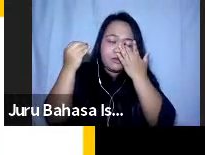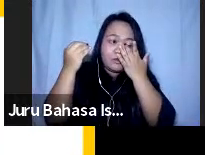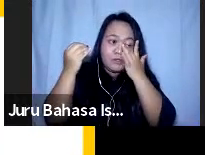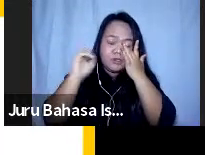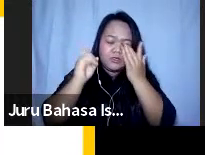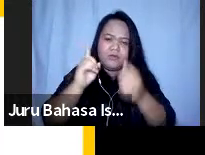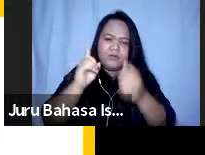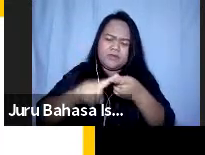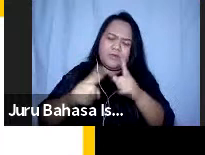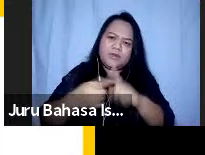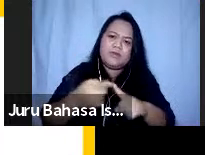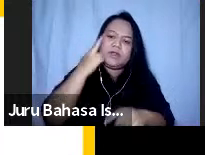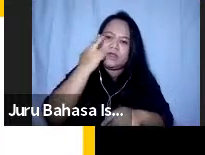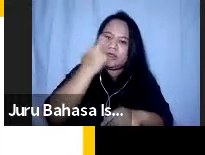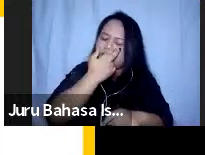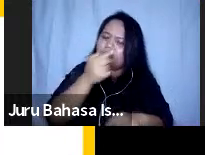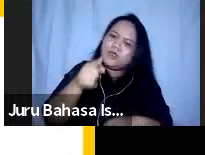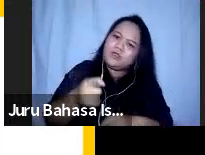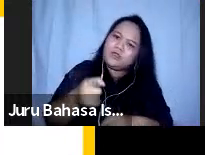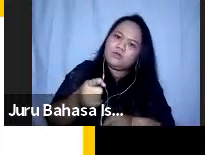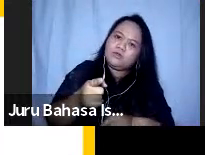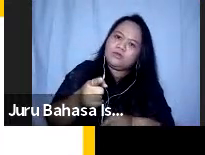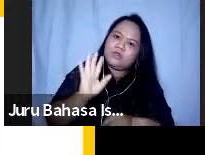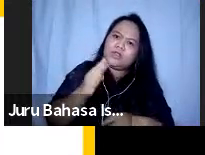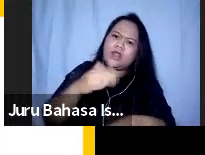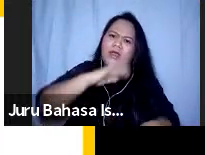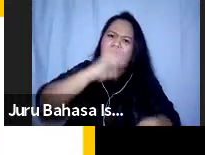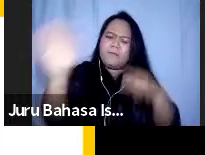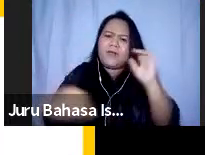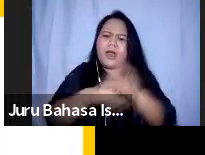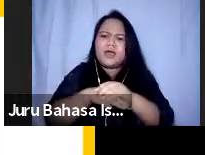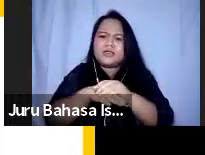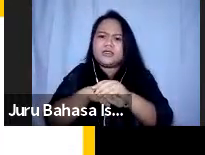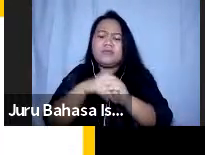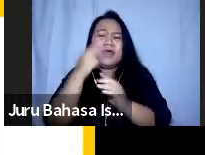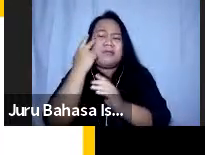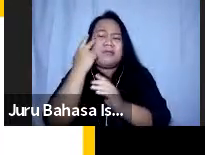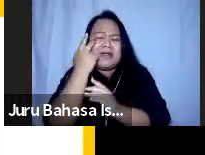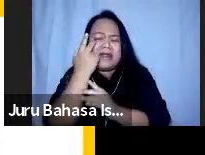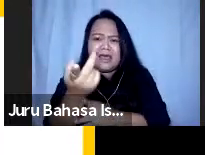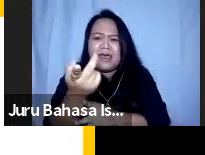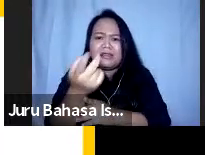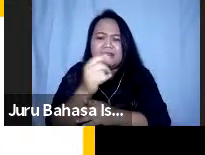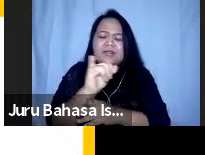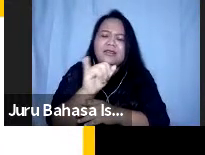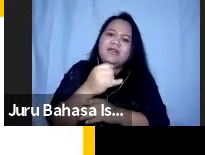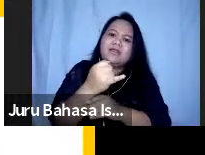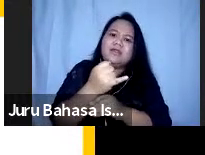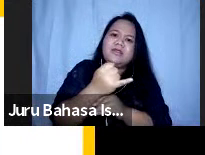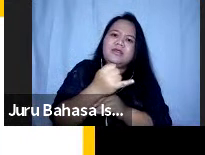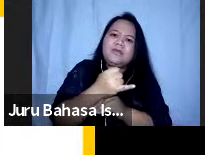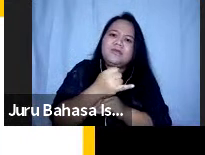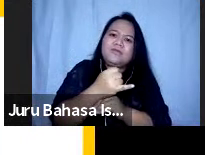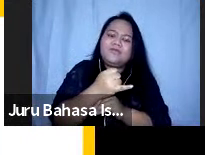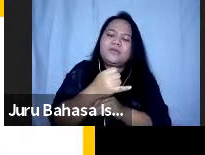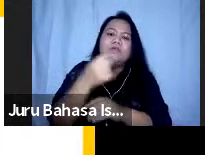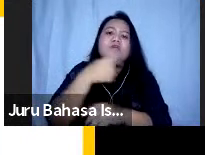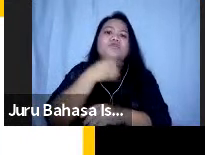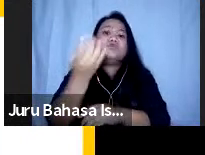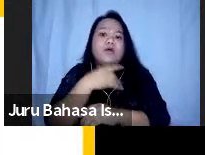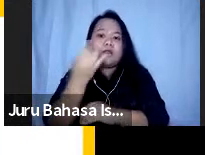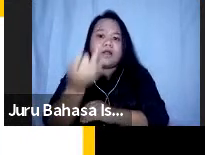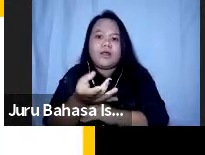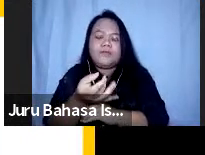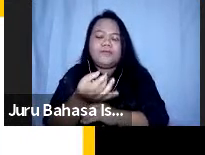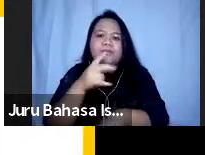netra itu tidak maksimal di dalam melihatkan sehingga lebih ke suara kemudian